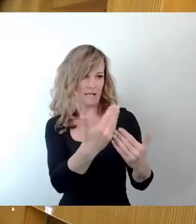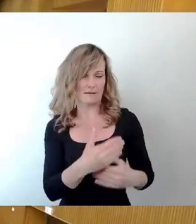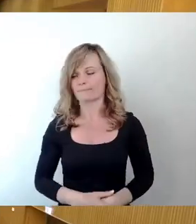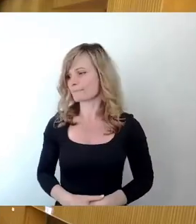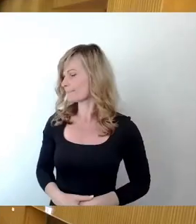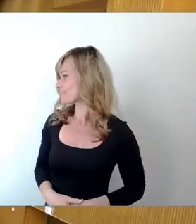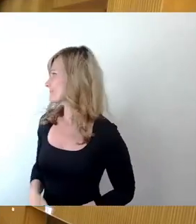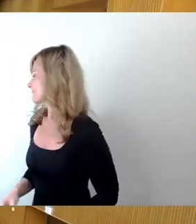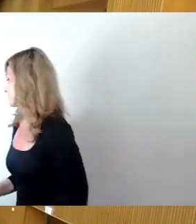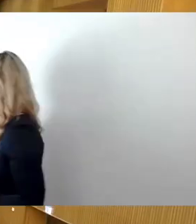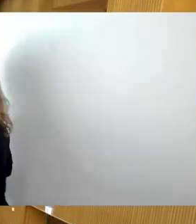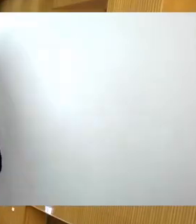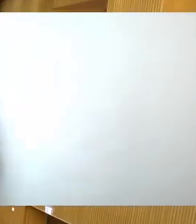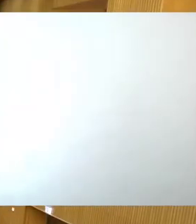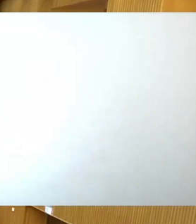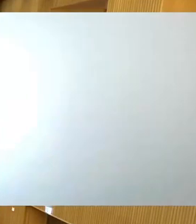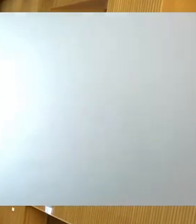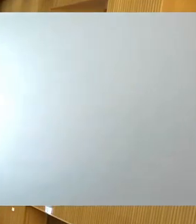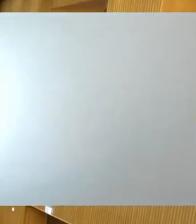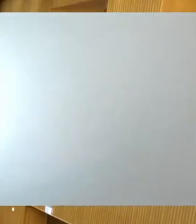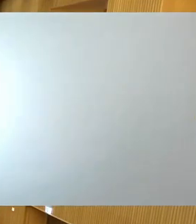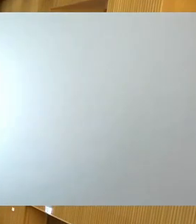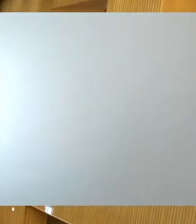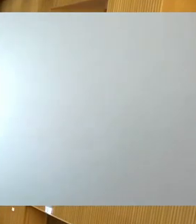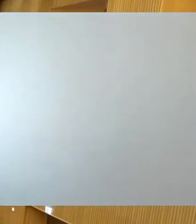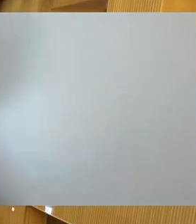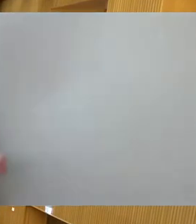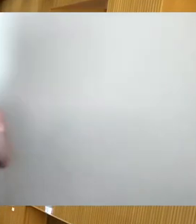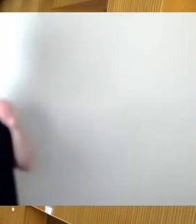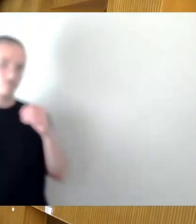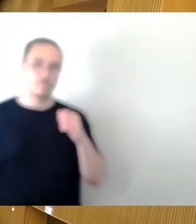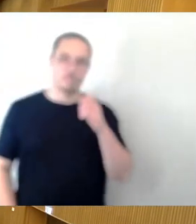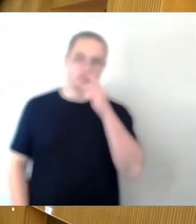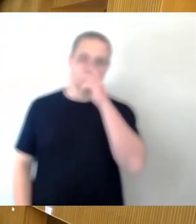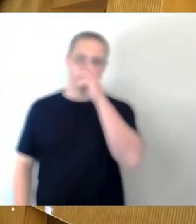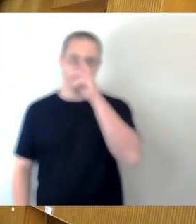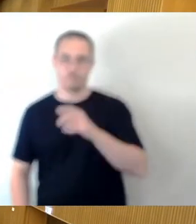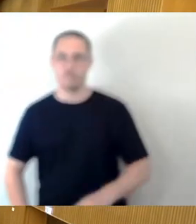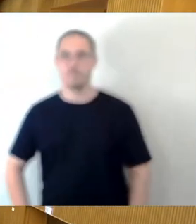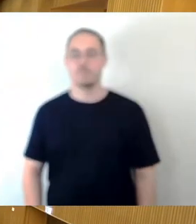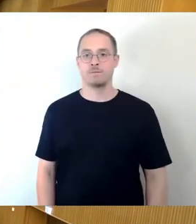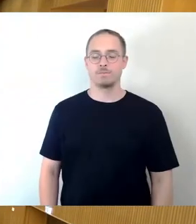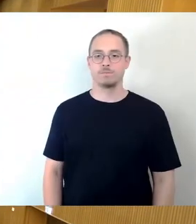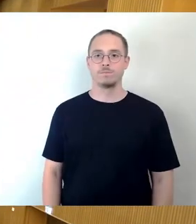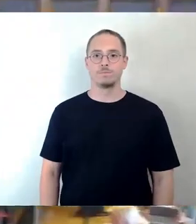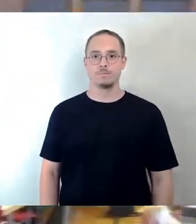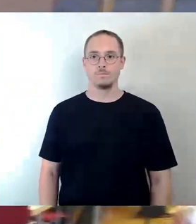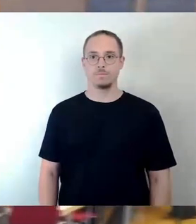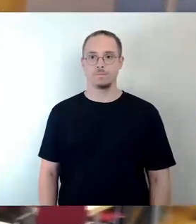Okay, dann Herr Laczynski, AfD-Fraktion. Und es kann sich vorbereiten, Frau Krause, Grünen-Fraktion.